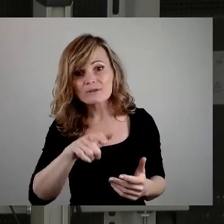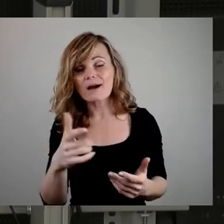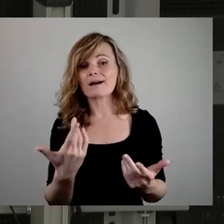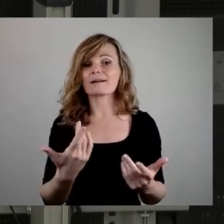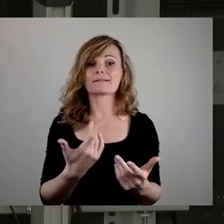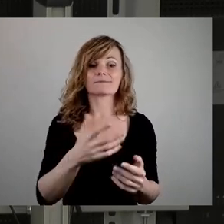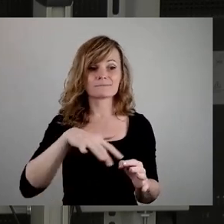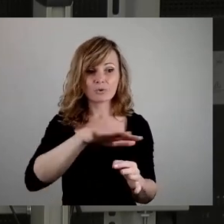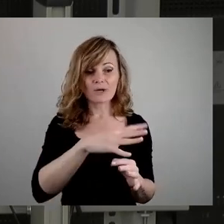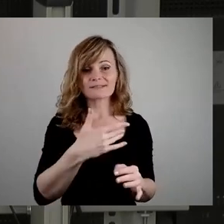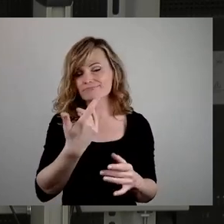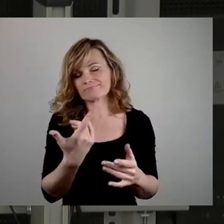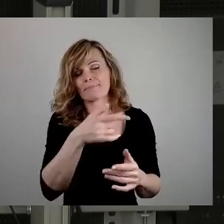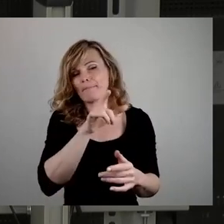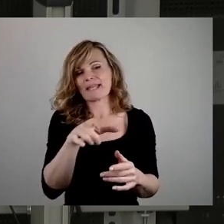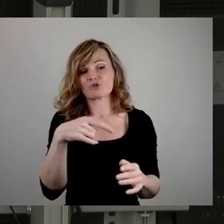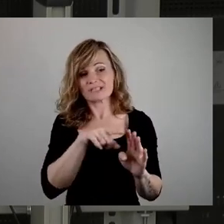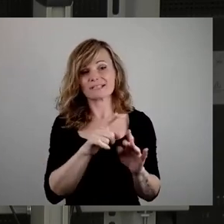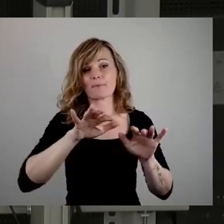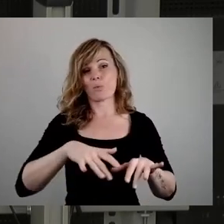dort arbeiten in ihren Büros.